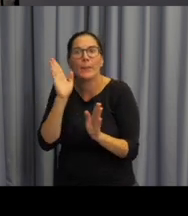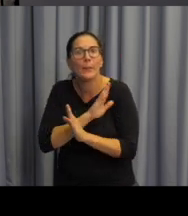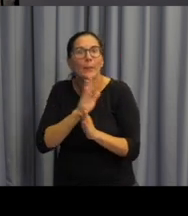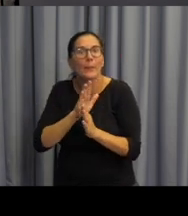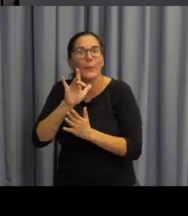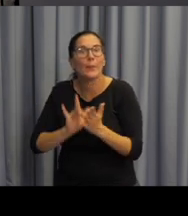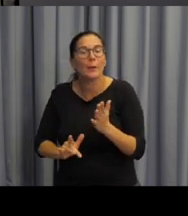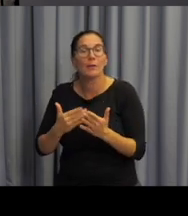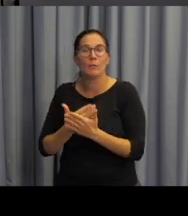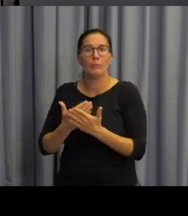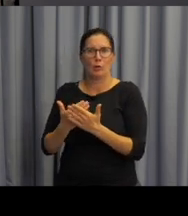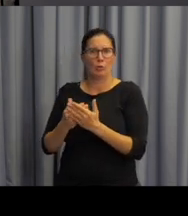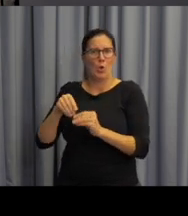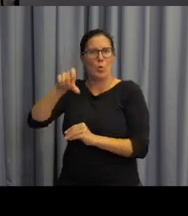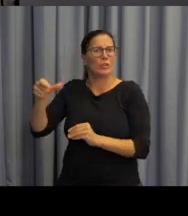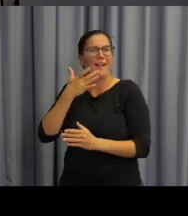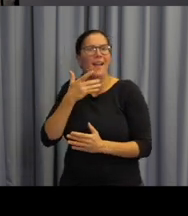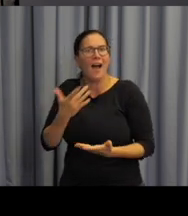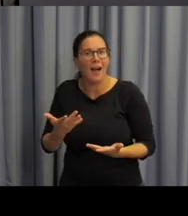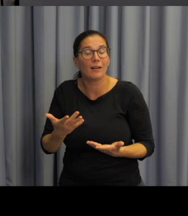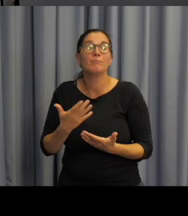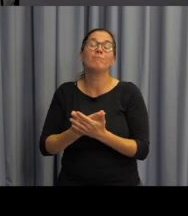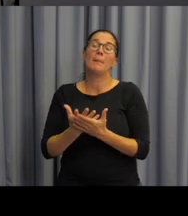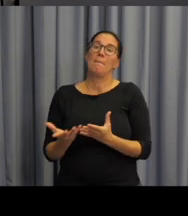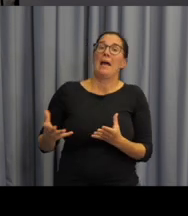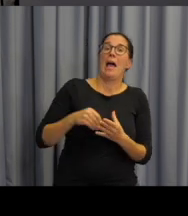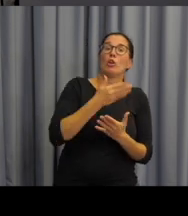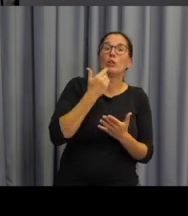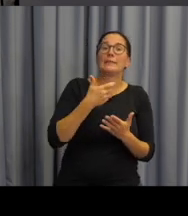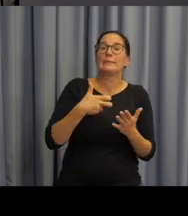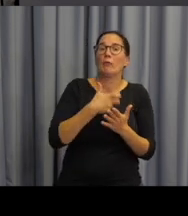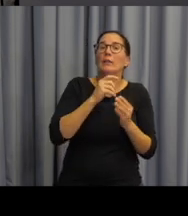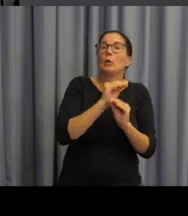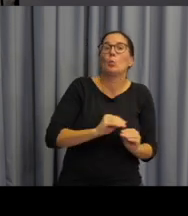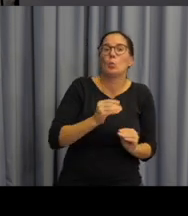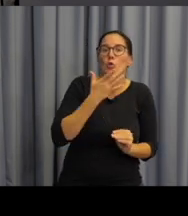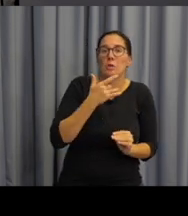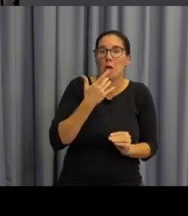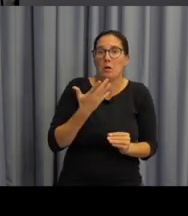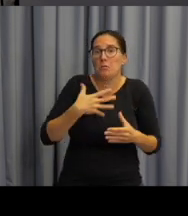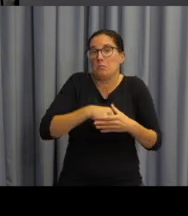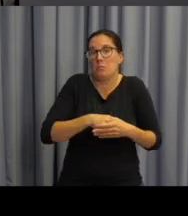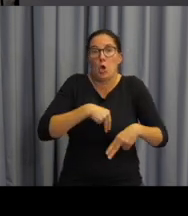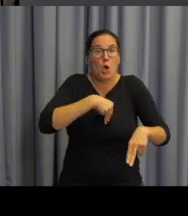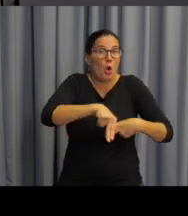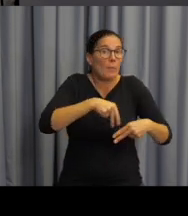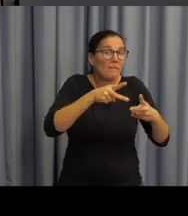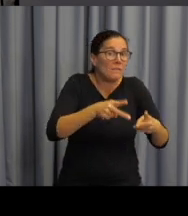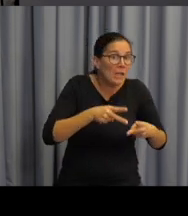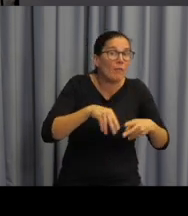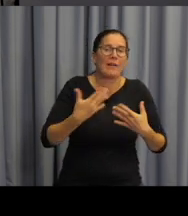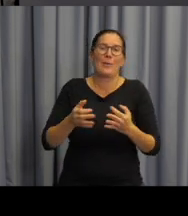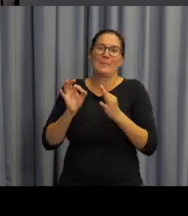jazyk opravdu předmětem speciálně pedagogické péče, anebo je realizován v rámci předmětu integrovaného předmětu